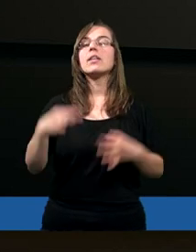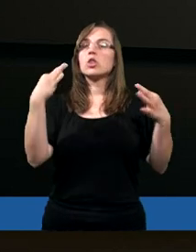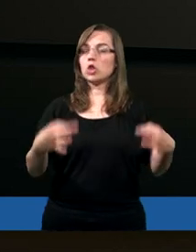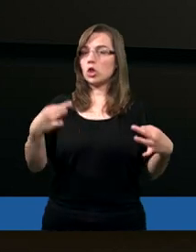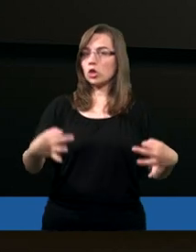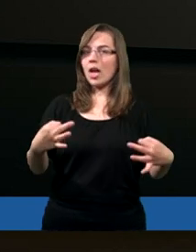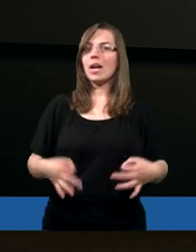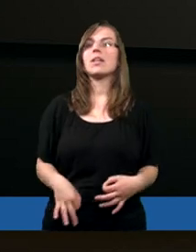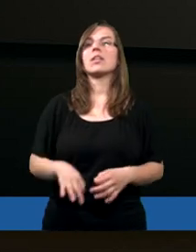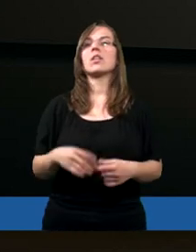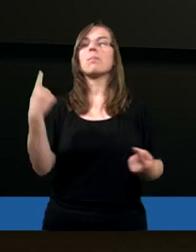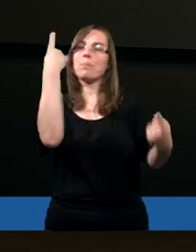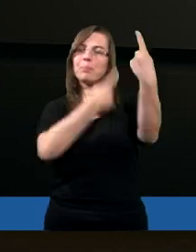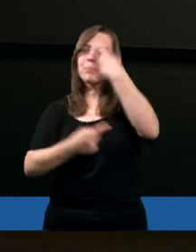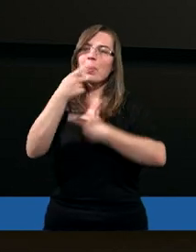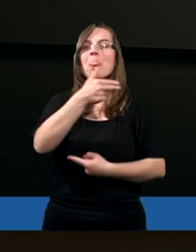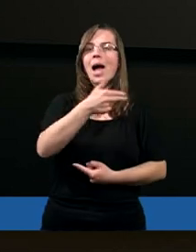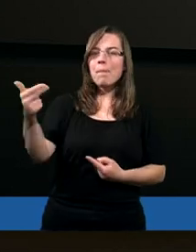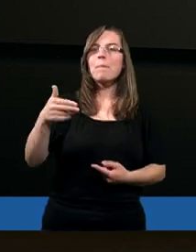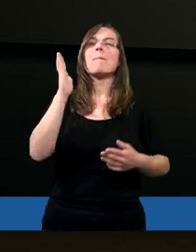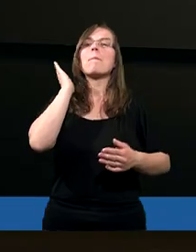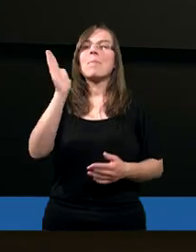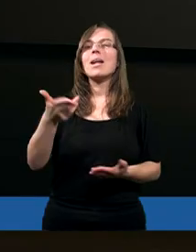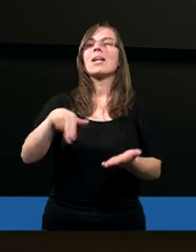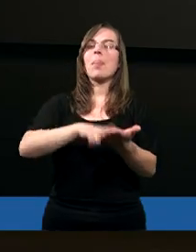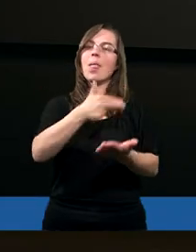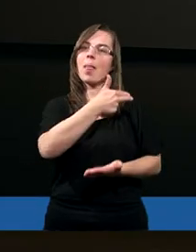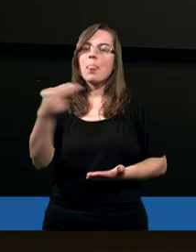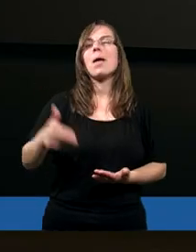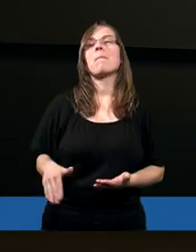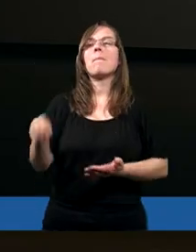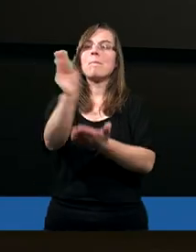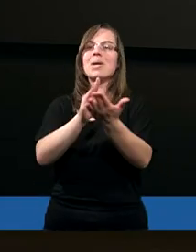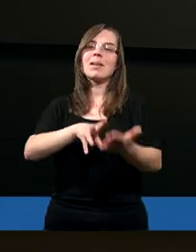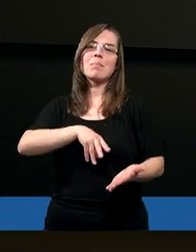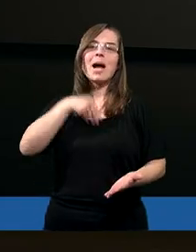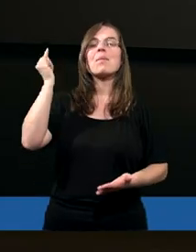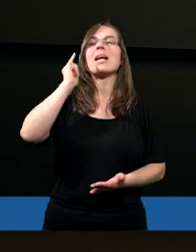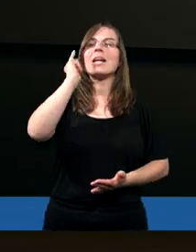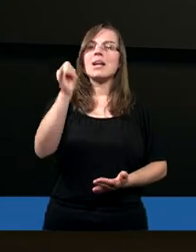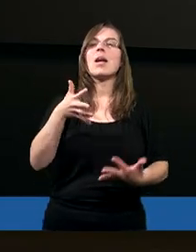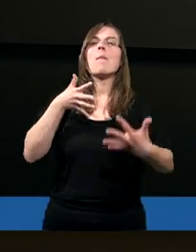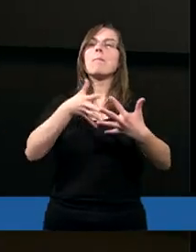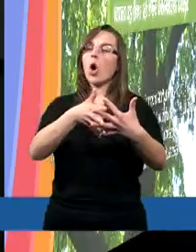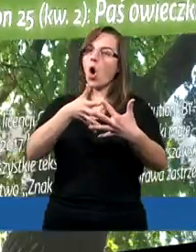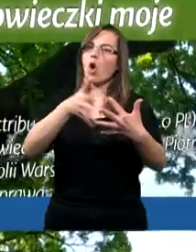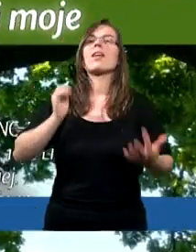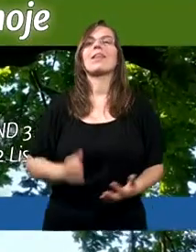rozważanie będzie na temat Pisma Świętego i Rosty.